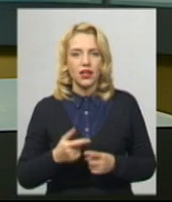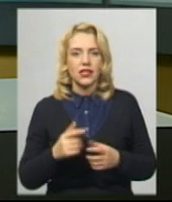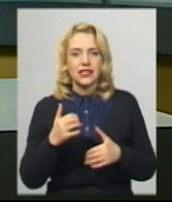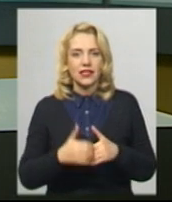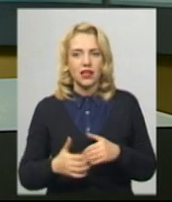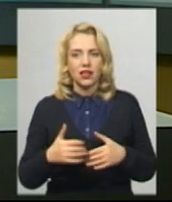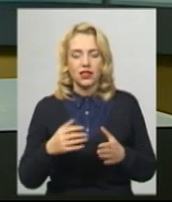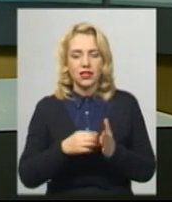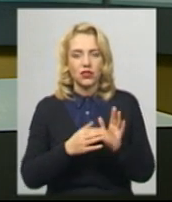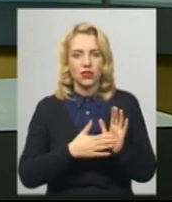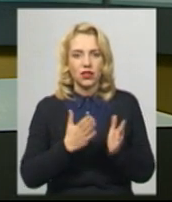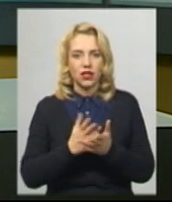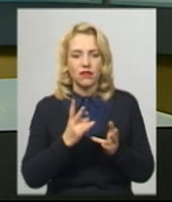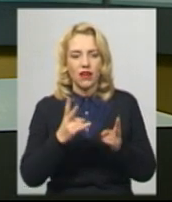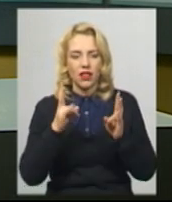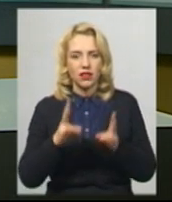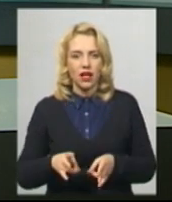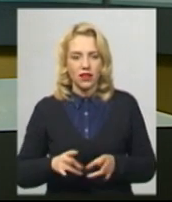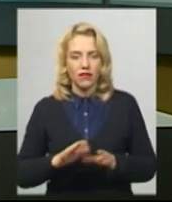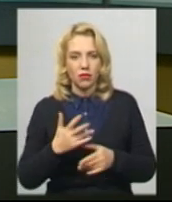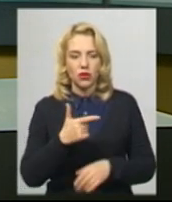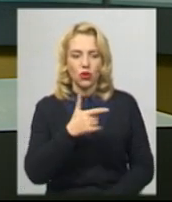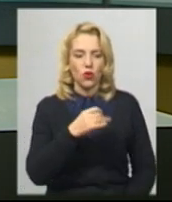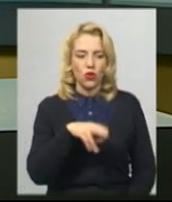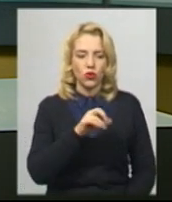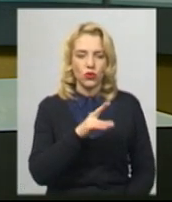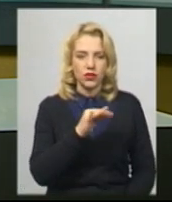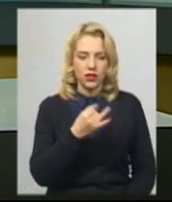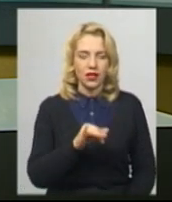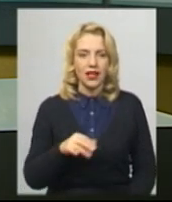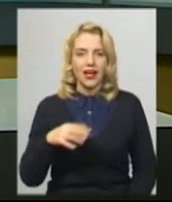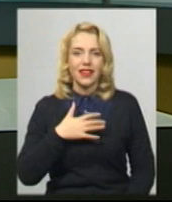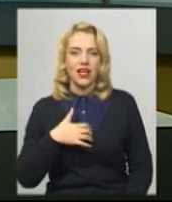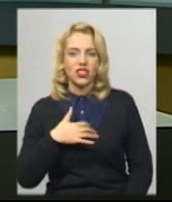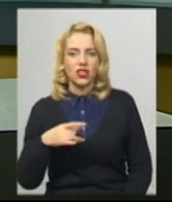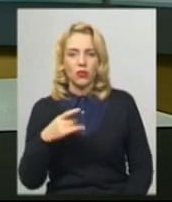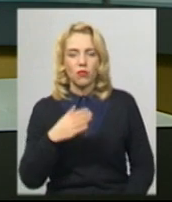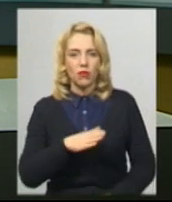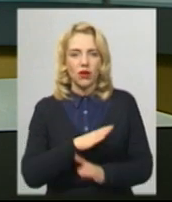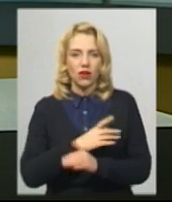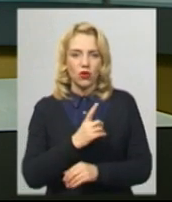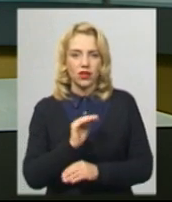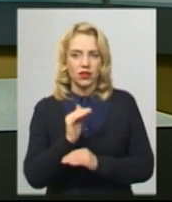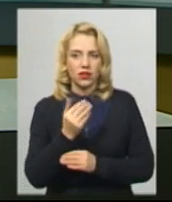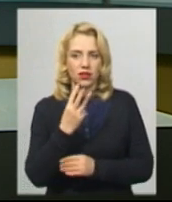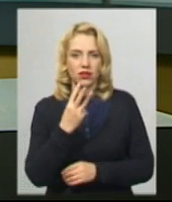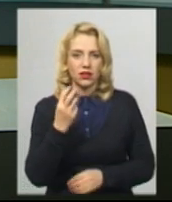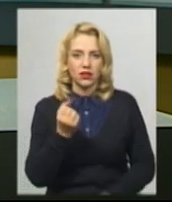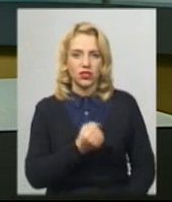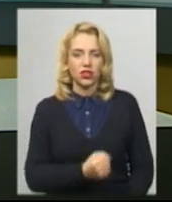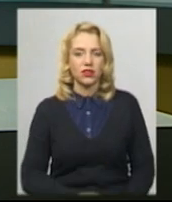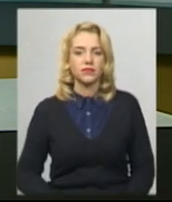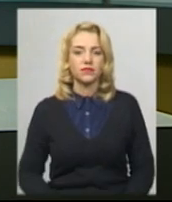зареєстрованих є два летальні випадки у Городоцькому і Дережнянському районах. Померла одна дитина віком три тижні.